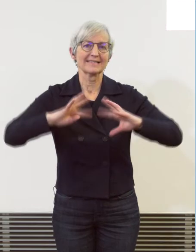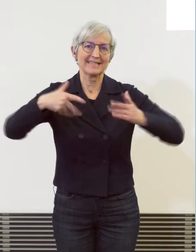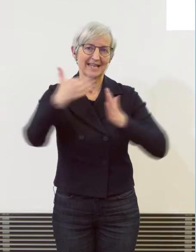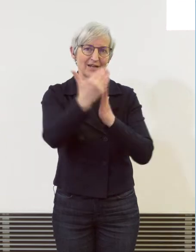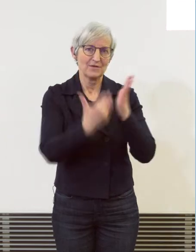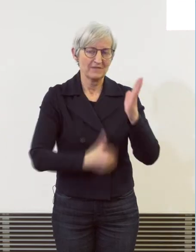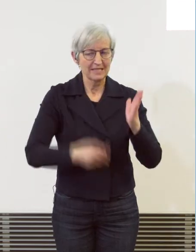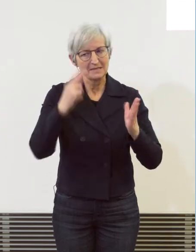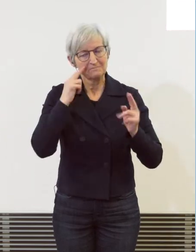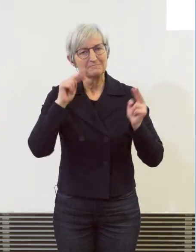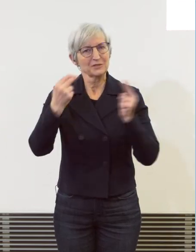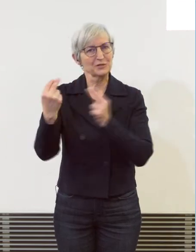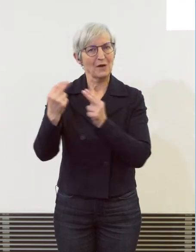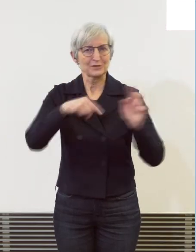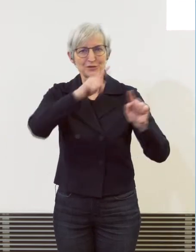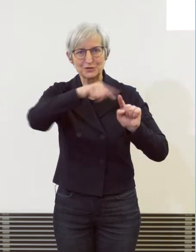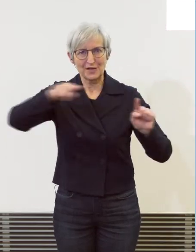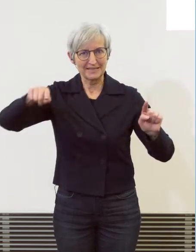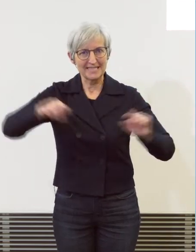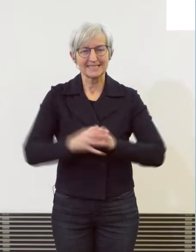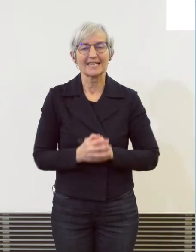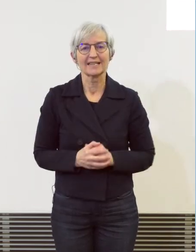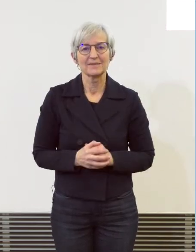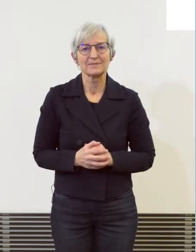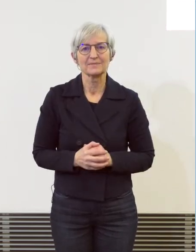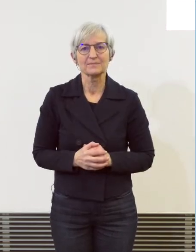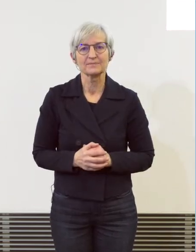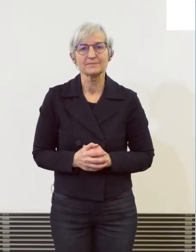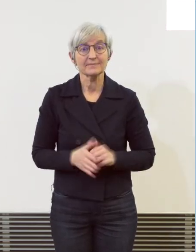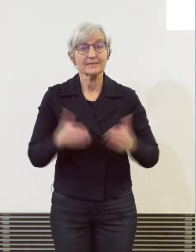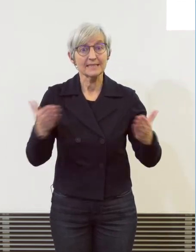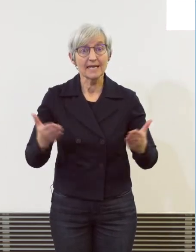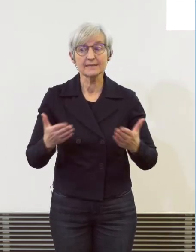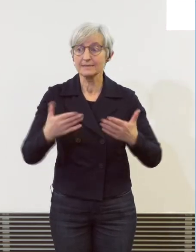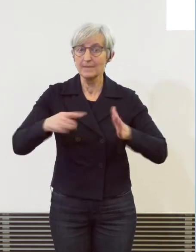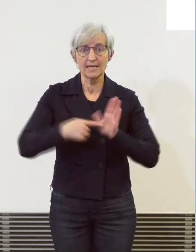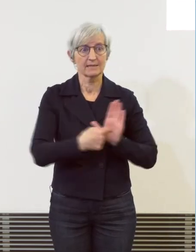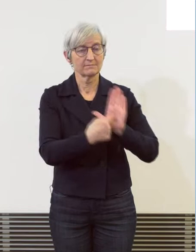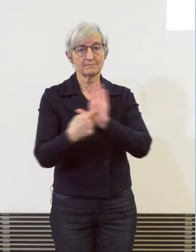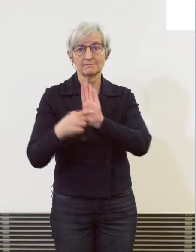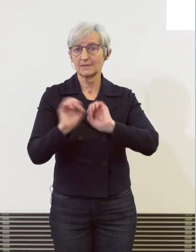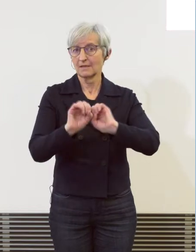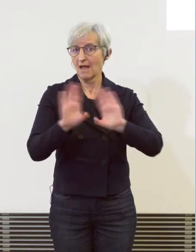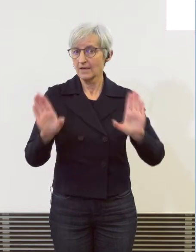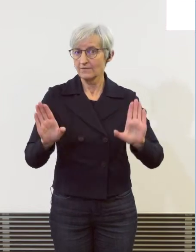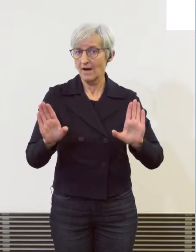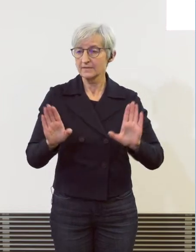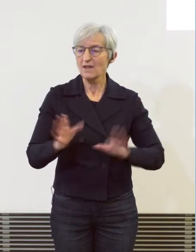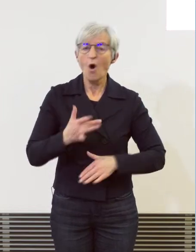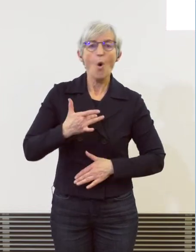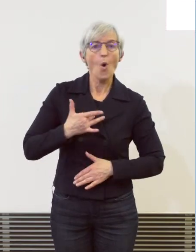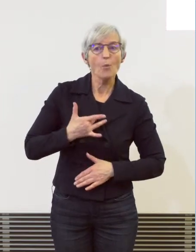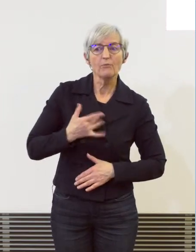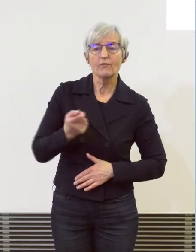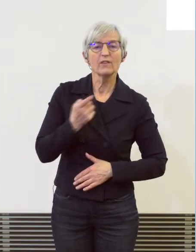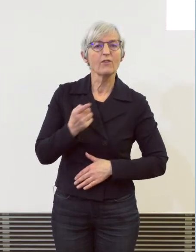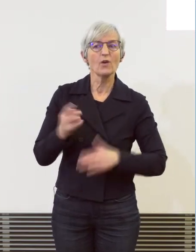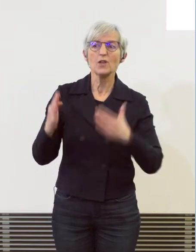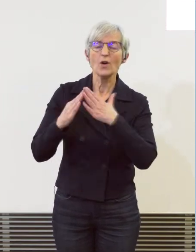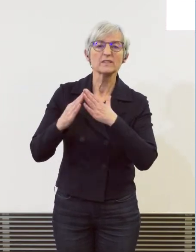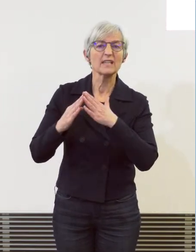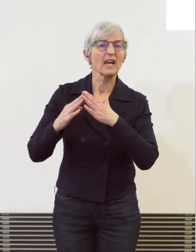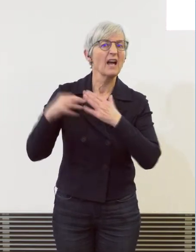Tageslicht gekommen ist, dass wenn wir, wir wollen, dass Opfer von wässlicher Gewalt, Opfer von